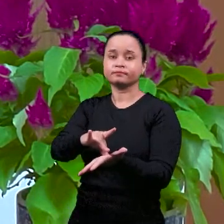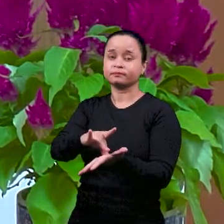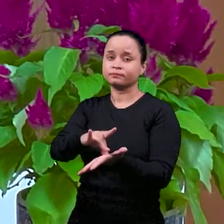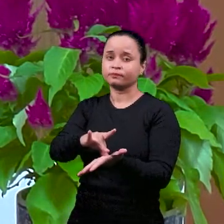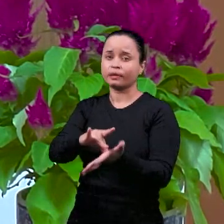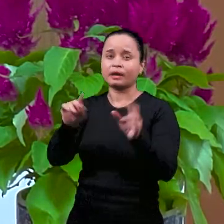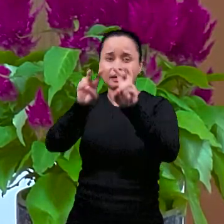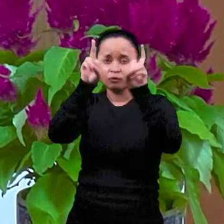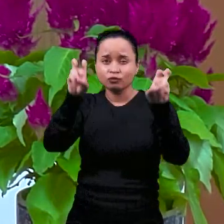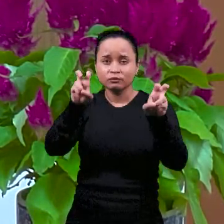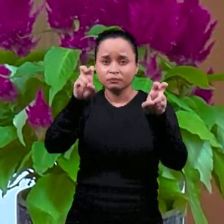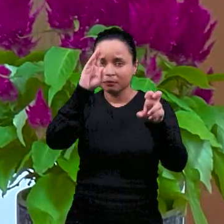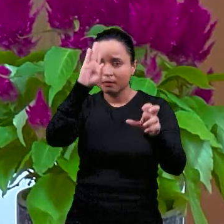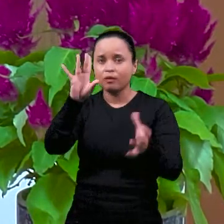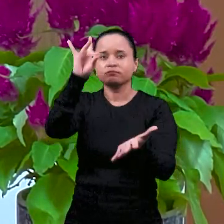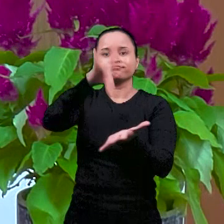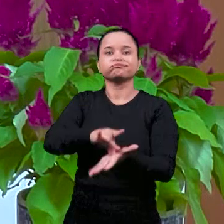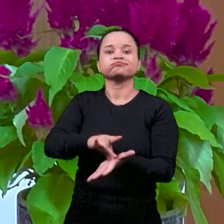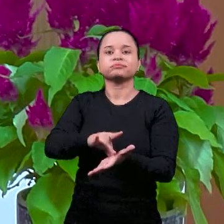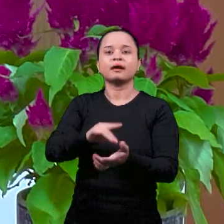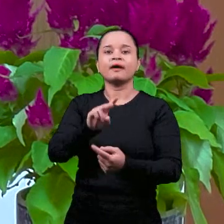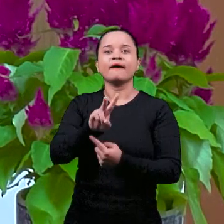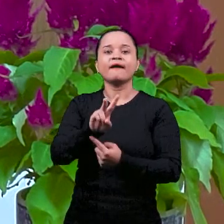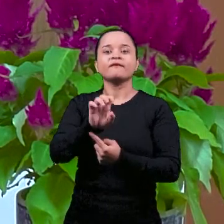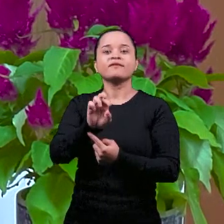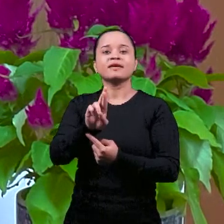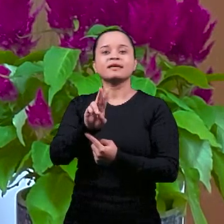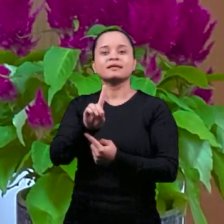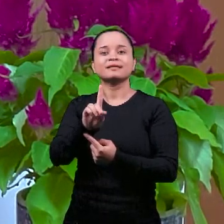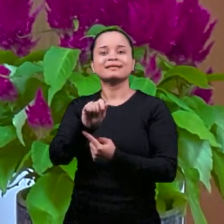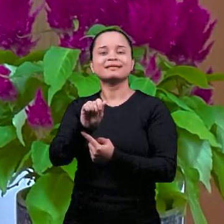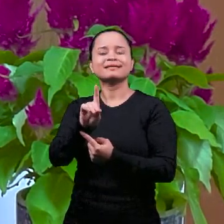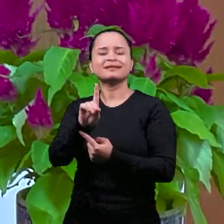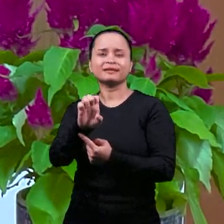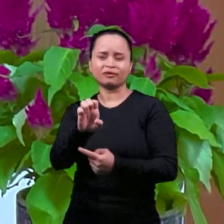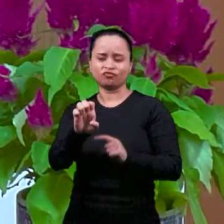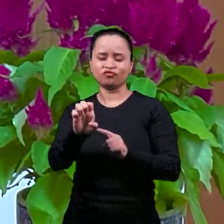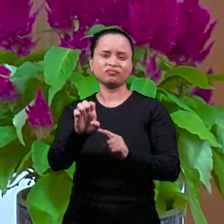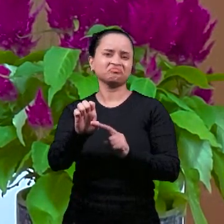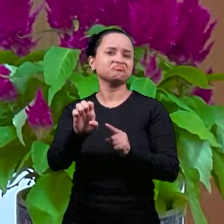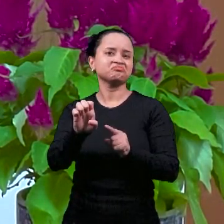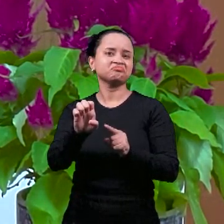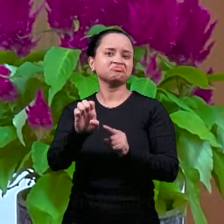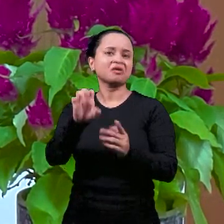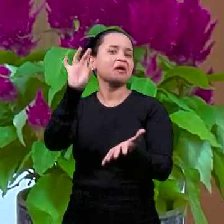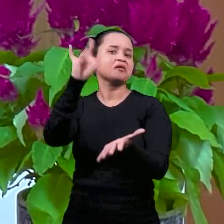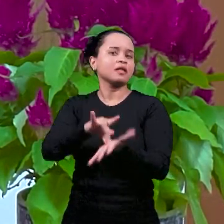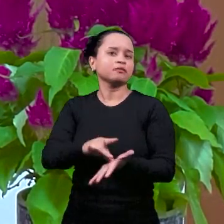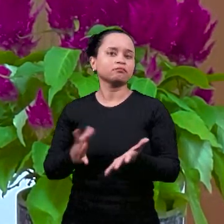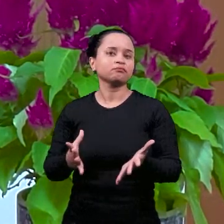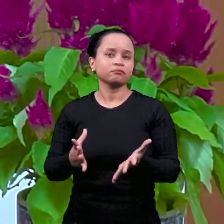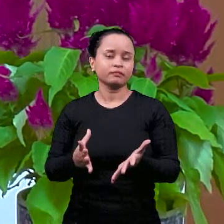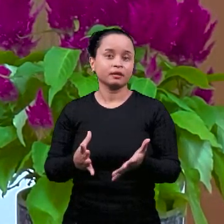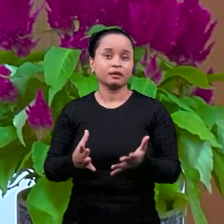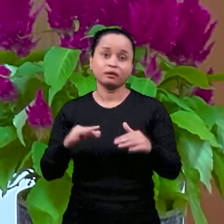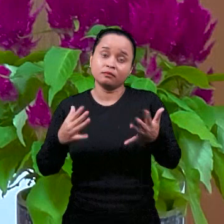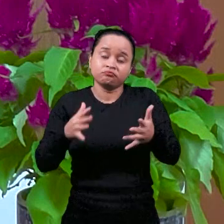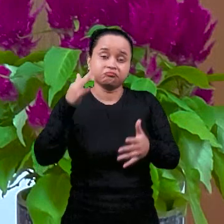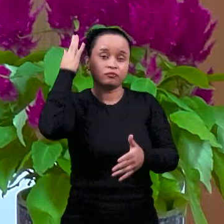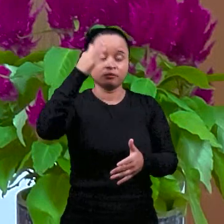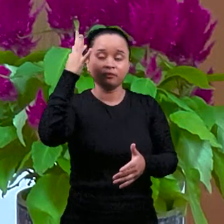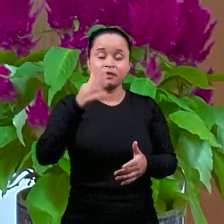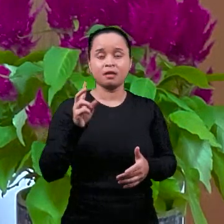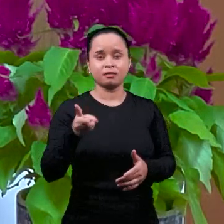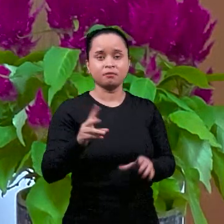И философия всегда переживала, заботилась об этой ситуации, об